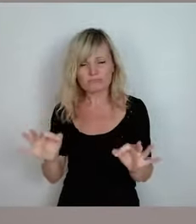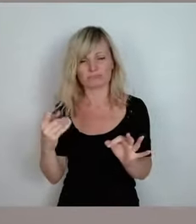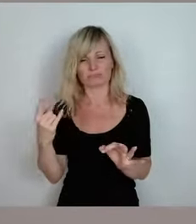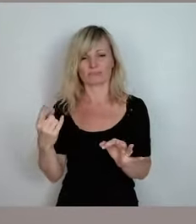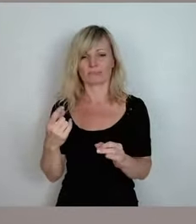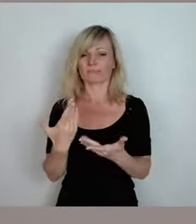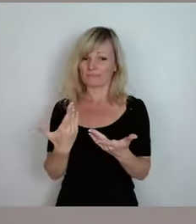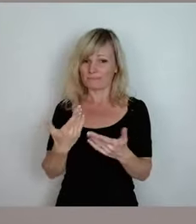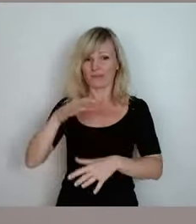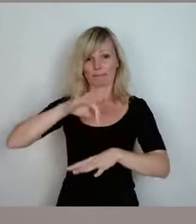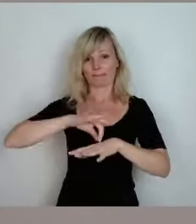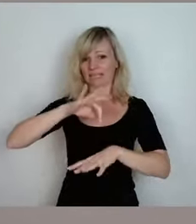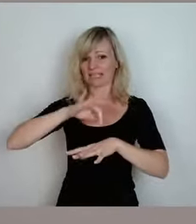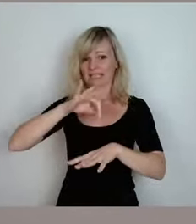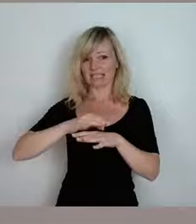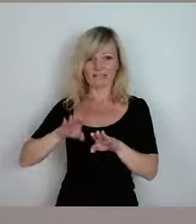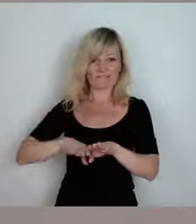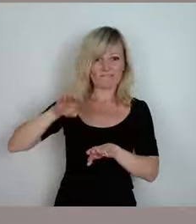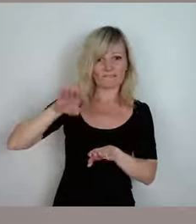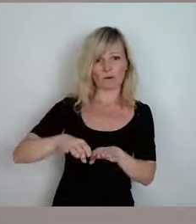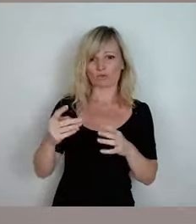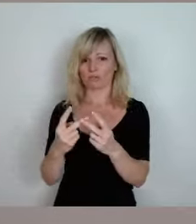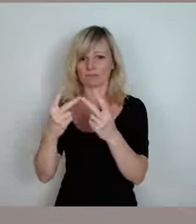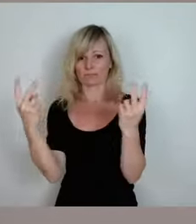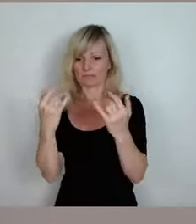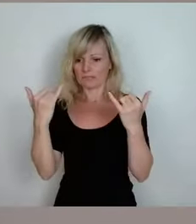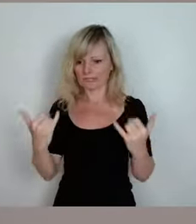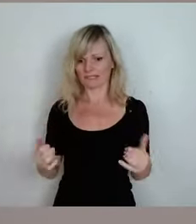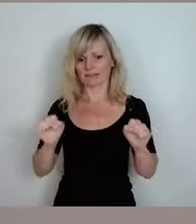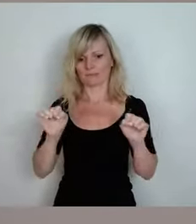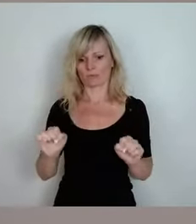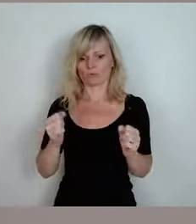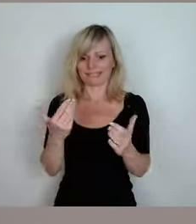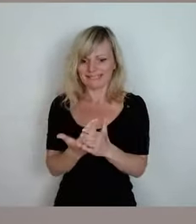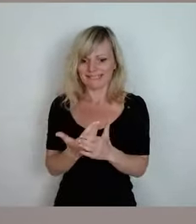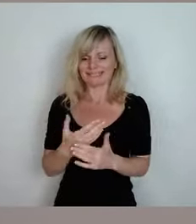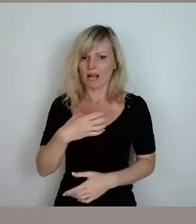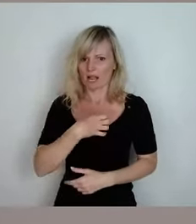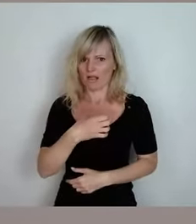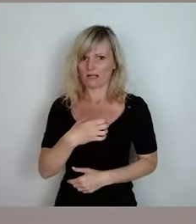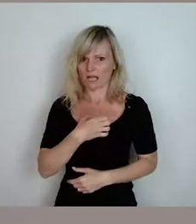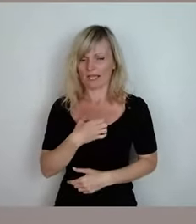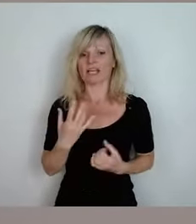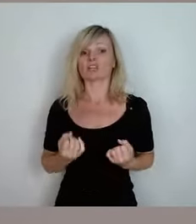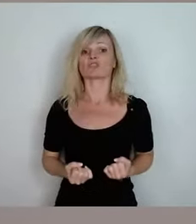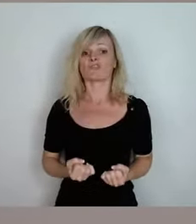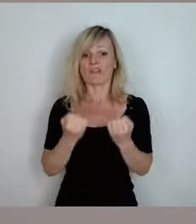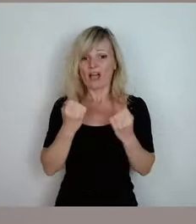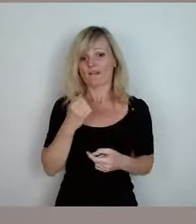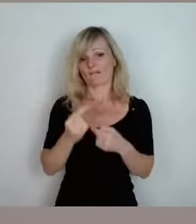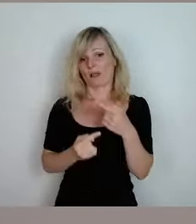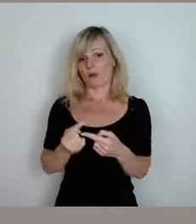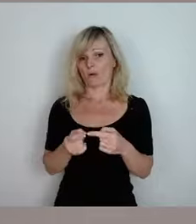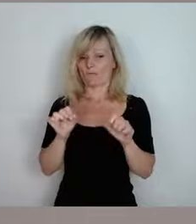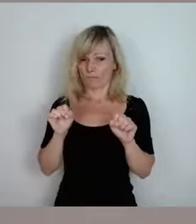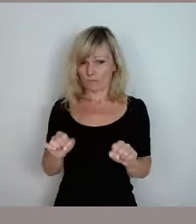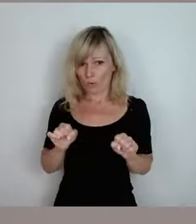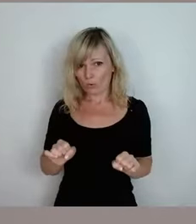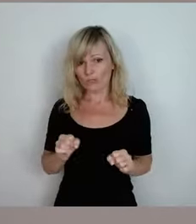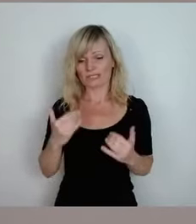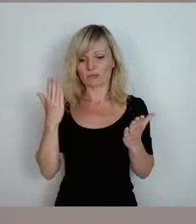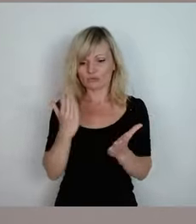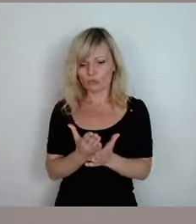medizinischen Fortschritt wir die Möglichkeit haben, diese Krankheit, die wirklich auch schwerste Verläufe hat, die uns jetzt zweimal,